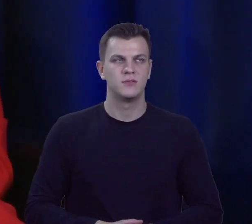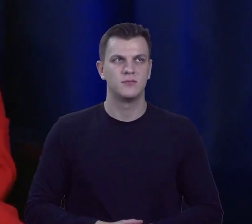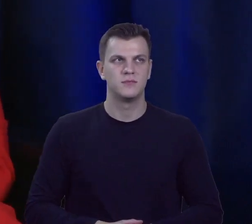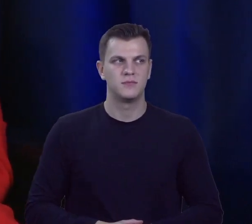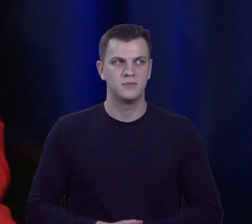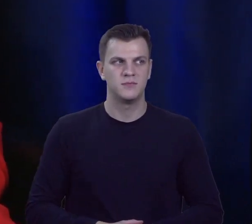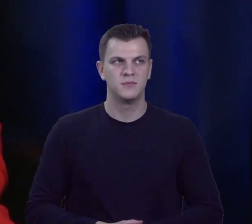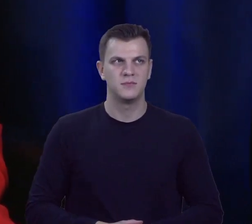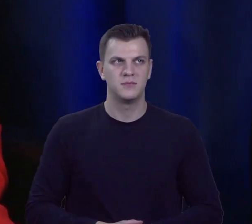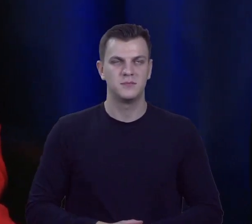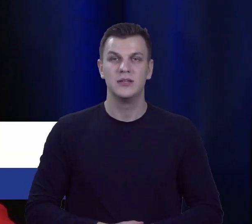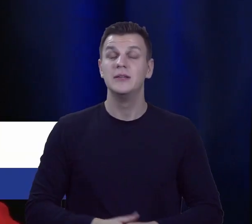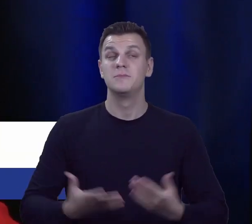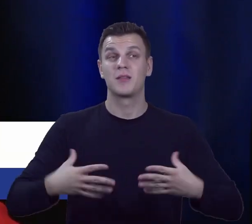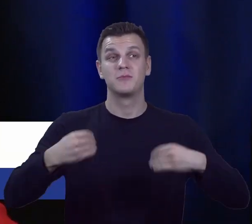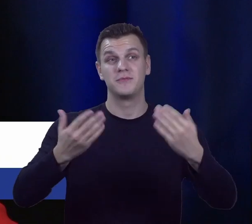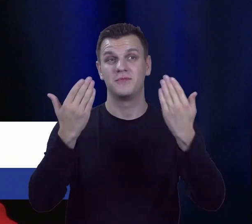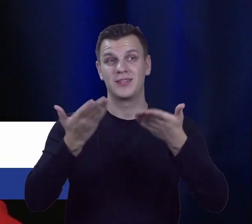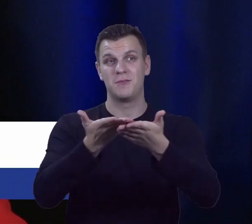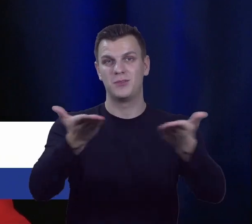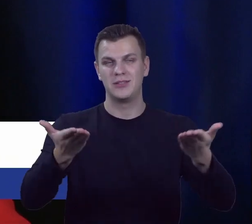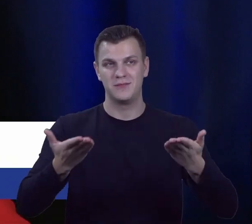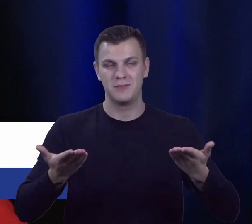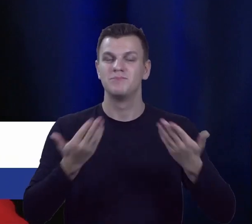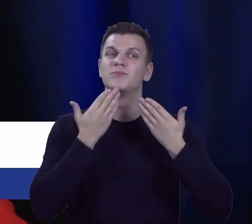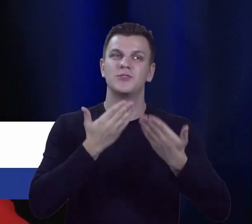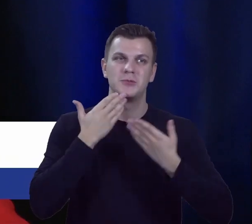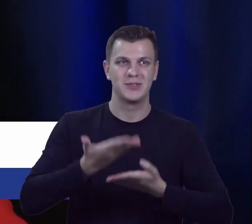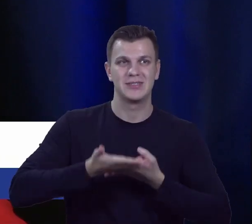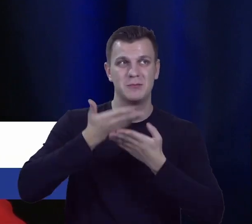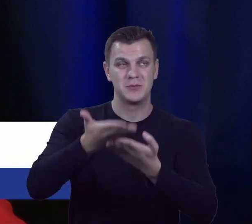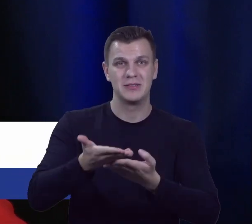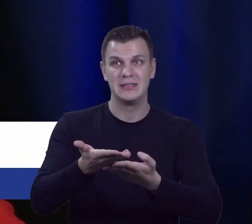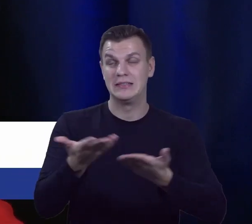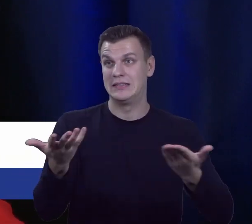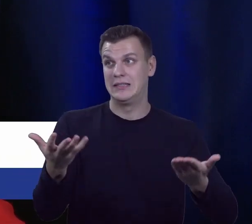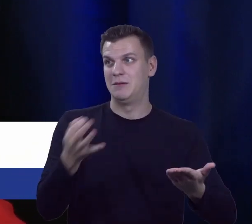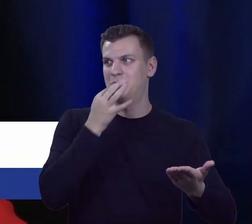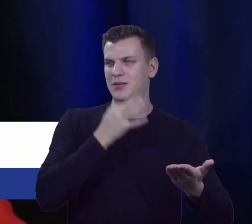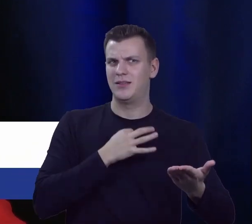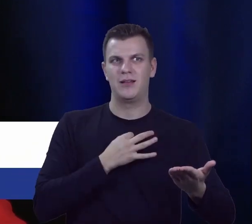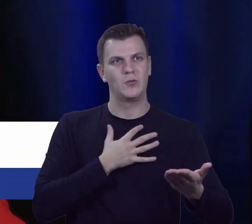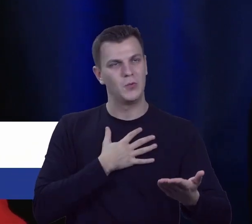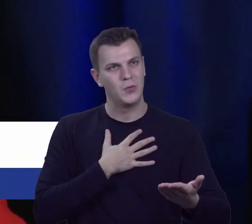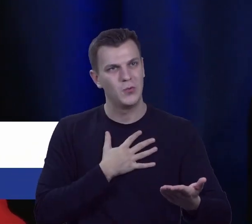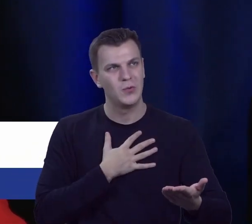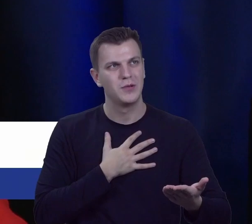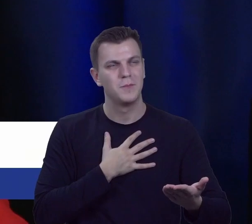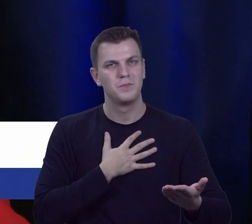Przede wszystkim witam Państwa bardzo serdecznie i dziękuję za zaproszenie. Niepokojąco to zabrzmiało, aczkolwiek...